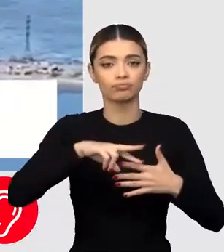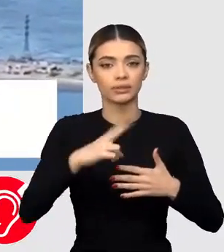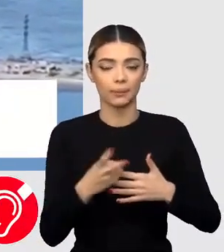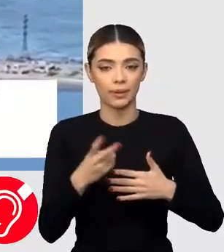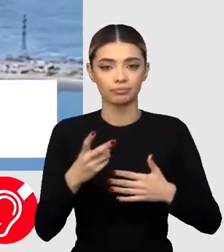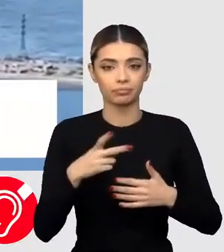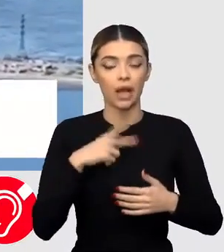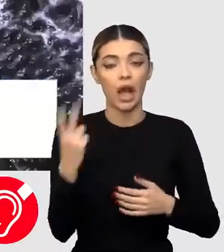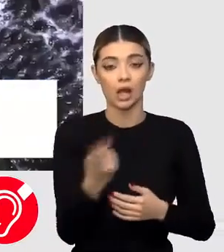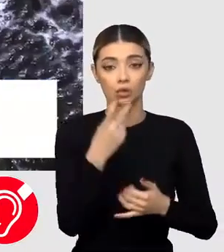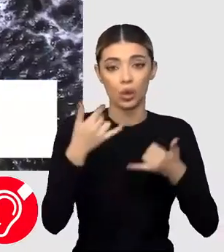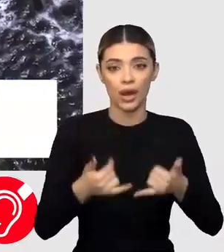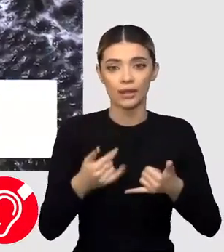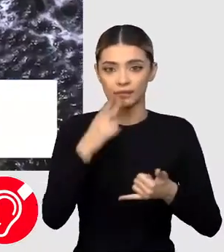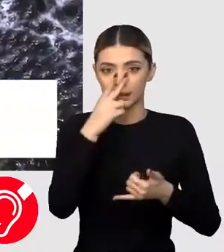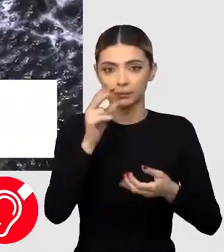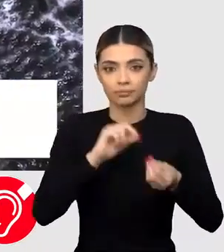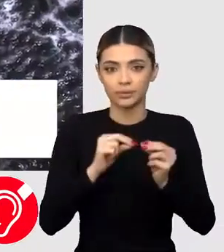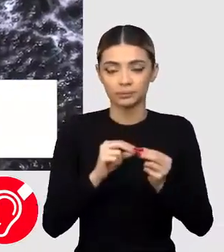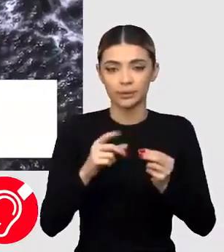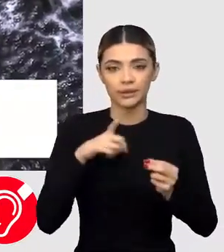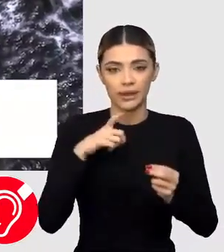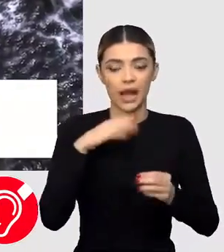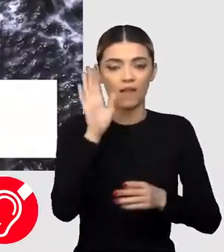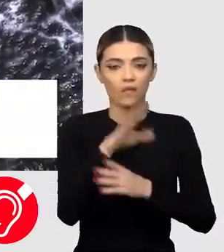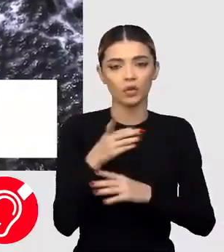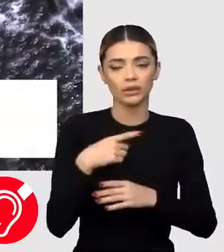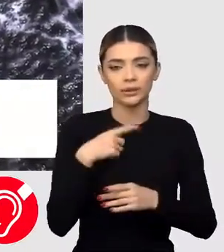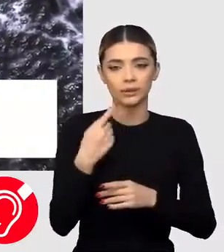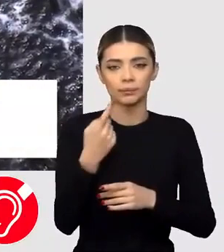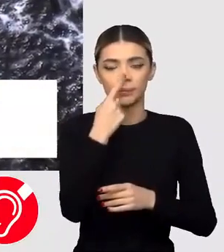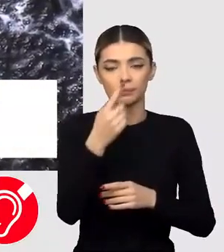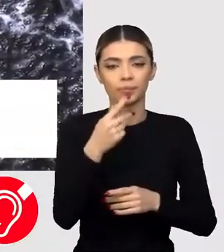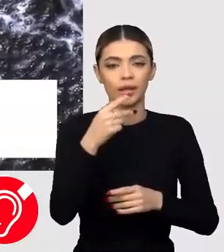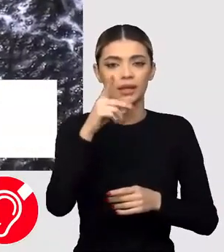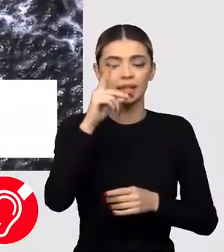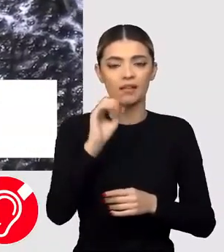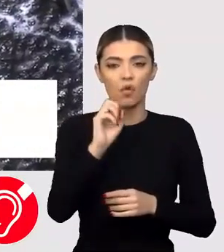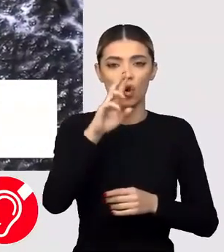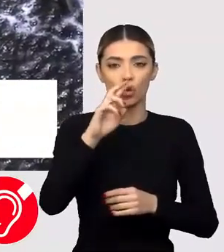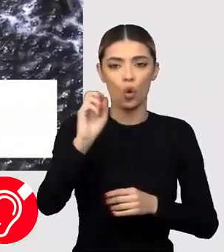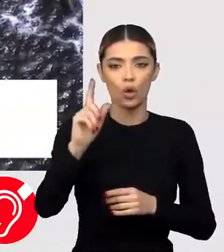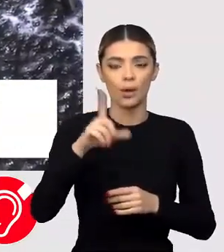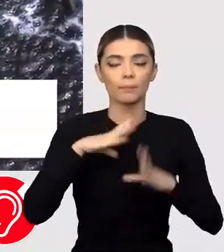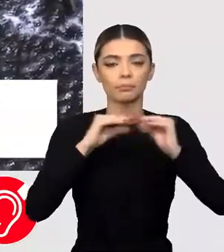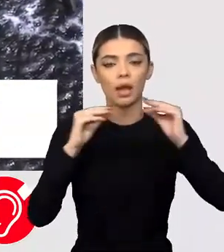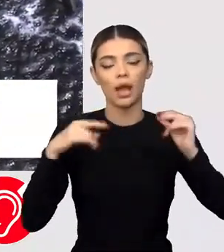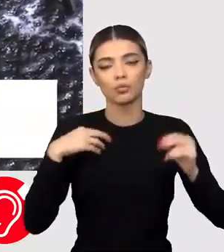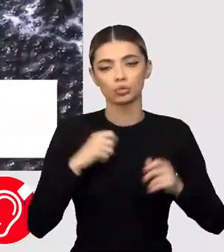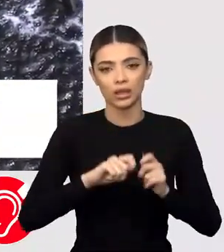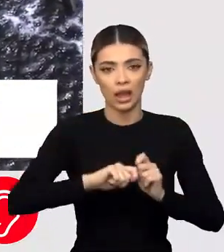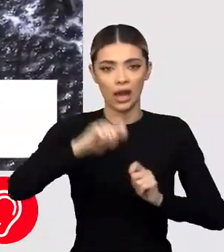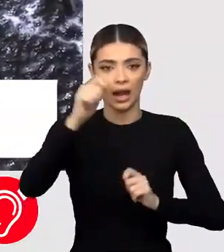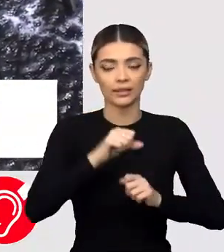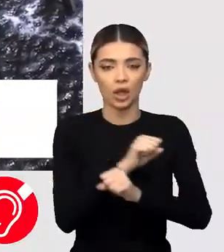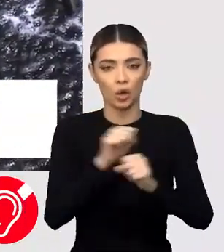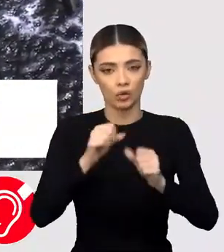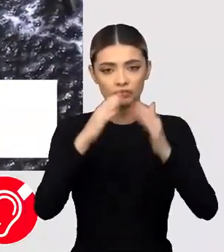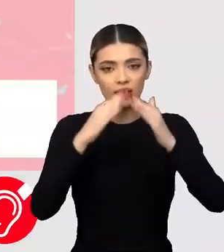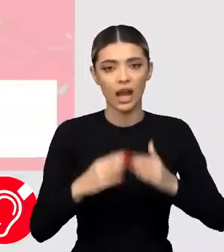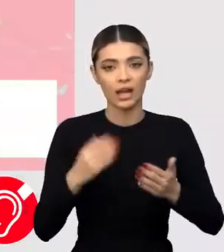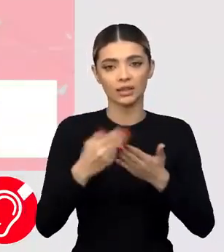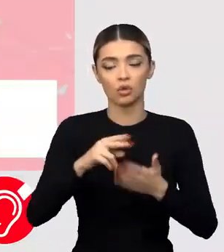astăzi, destul de mișelesc, a fost în Frivoirog. Acolo mai multe rachete au lovit locuințele